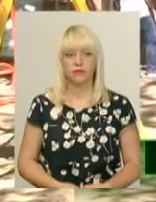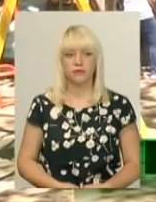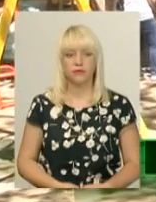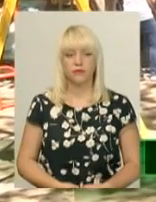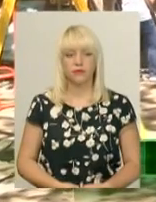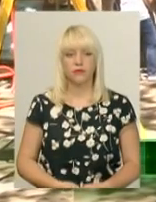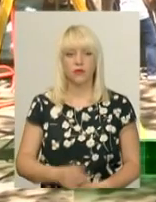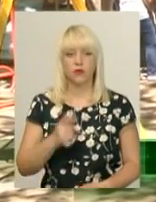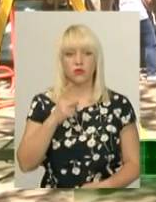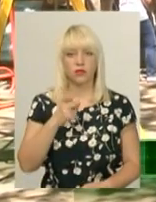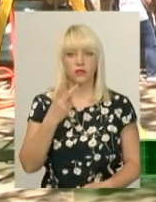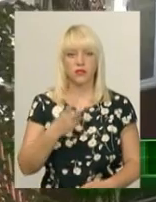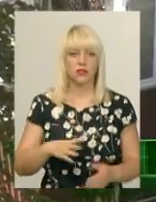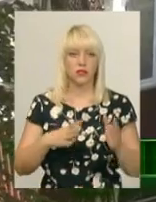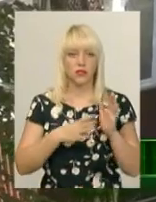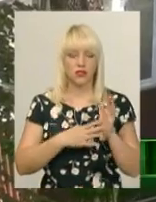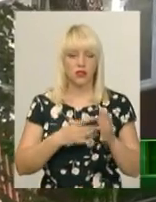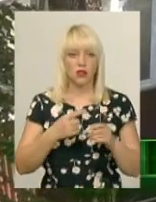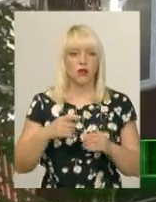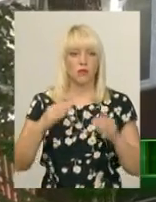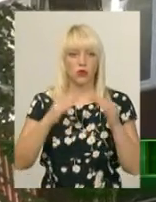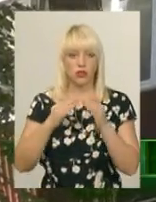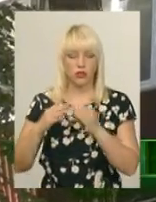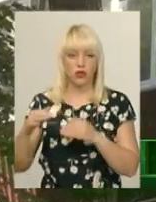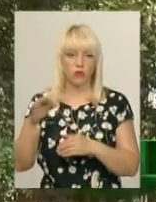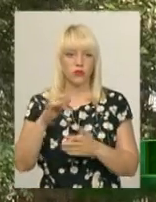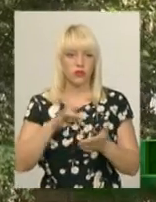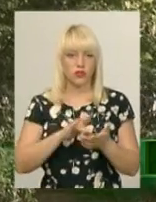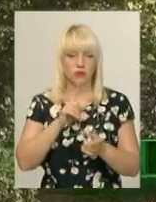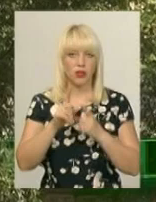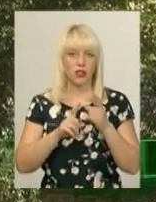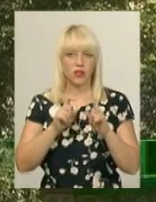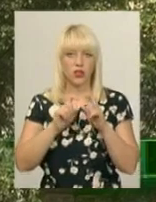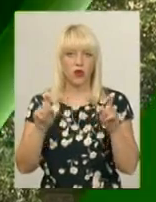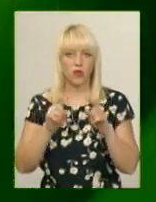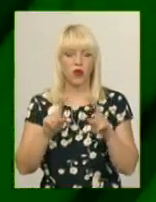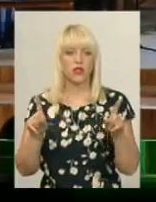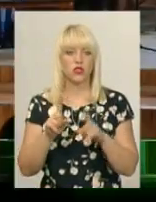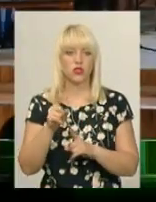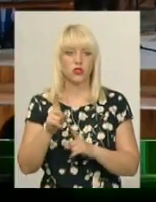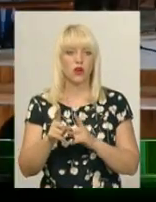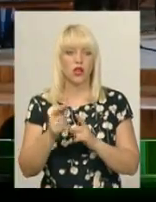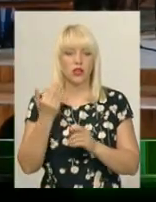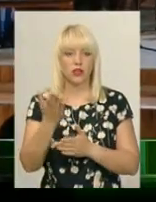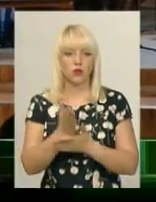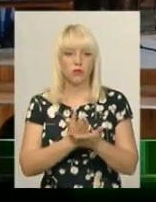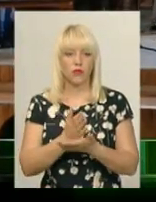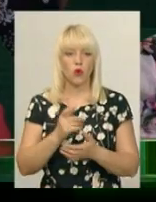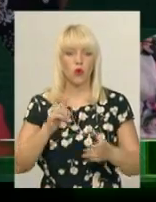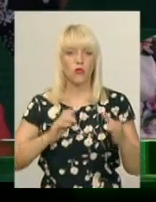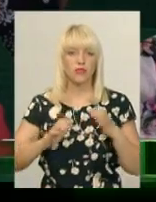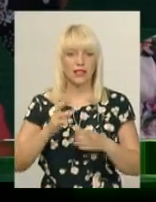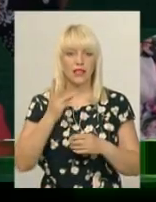У 129 будинках обласного центру змінилася компанія, що їх обслуговує. В університеті третього віку